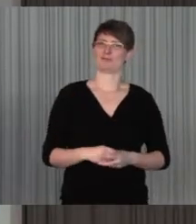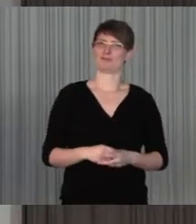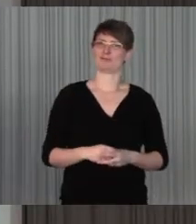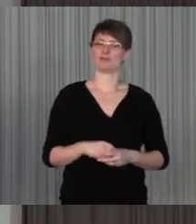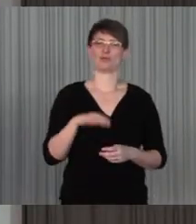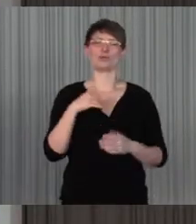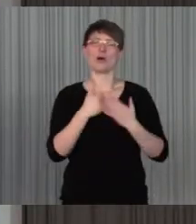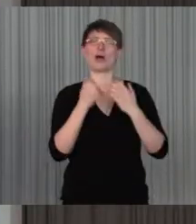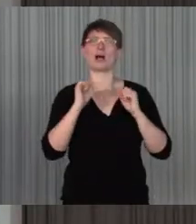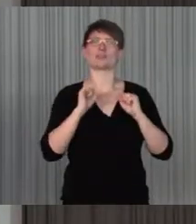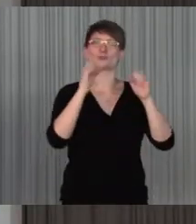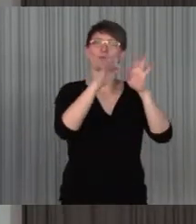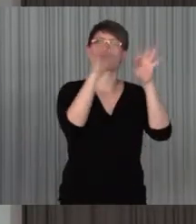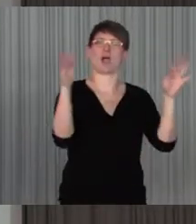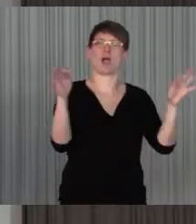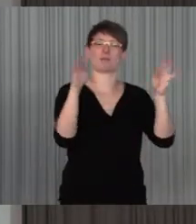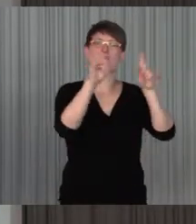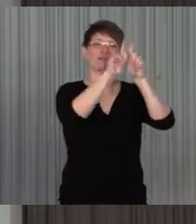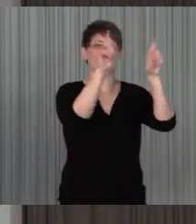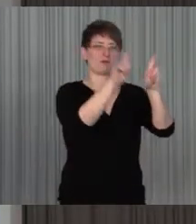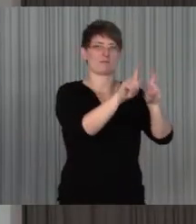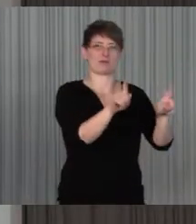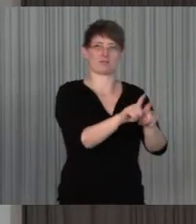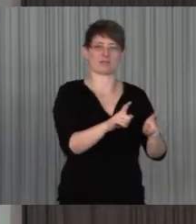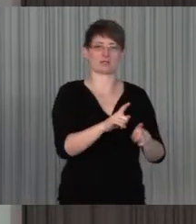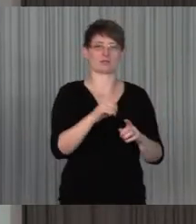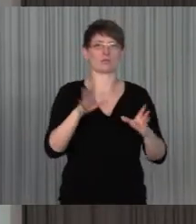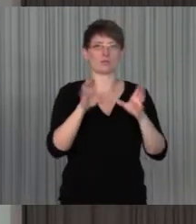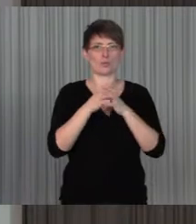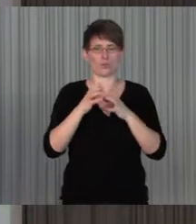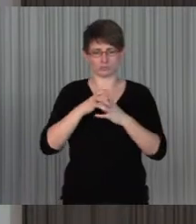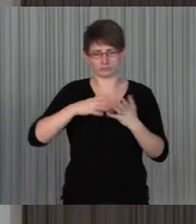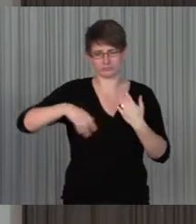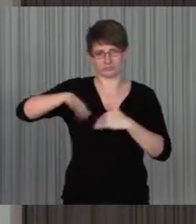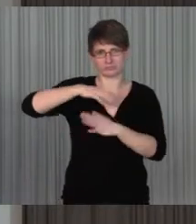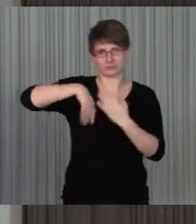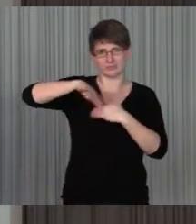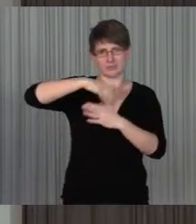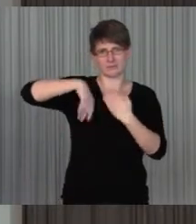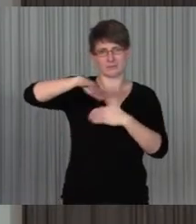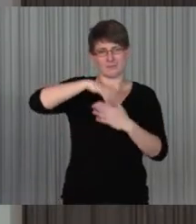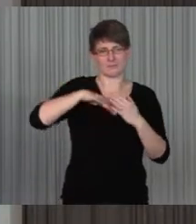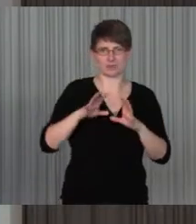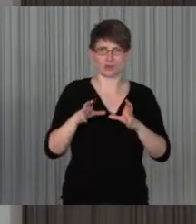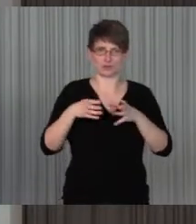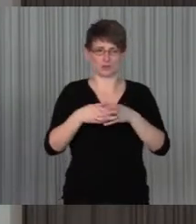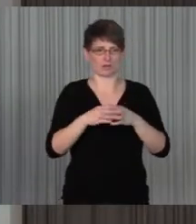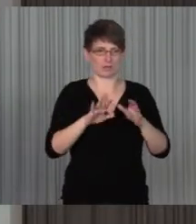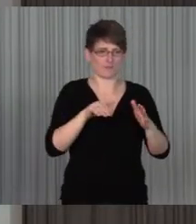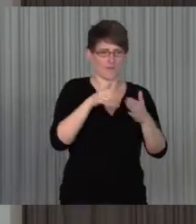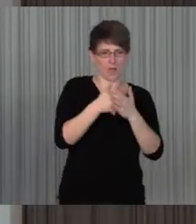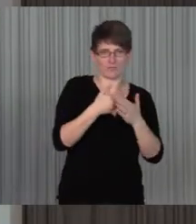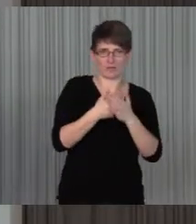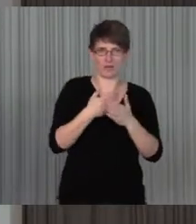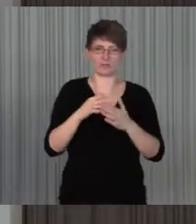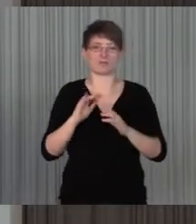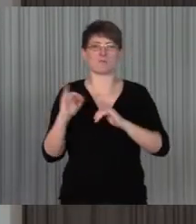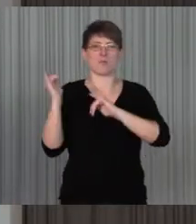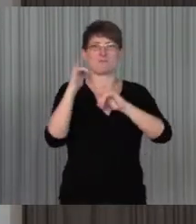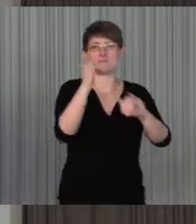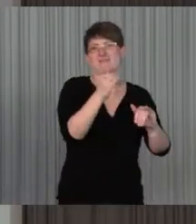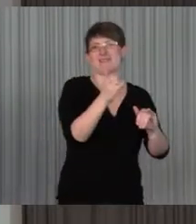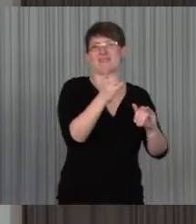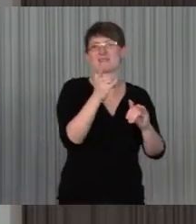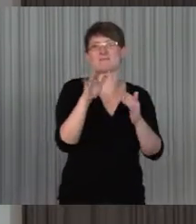durch die Stadt gehen und gemeinsam sozusagen in gemischten Klubs, Grüppchen, Aufgaben, die auch mit Mobilmedien, mit